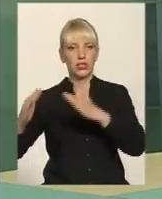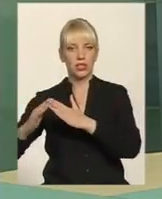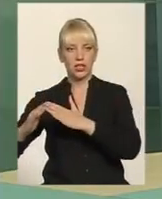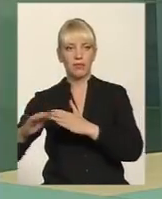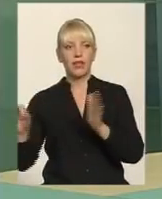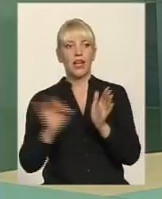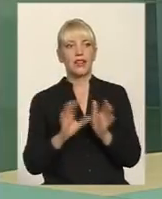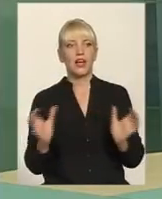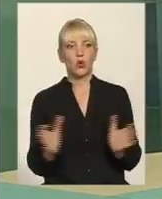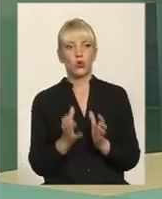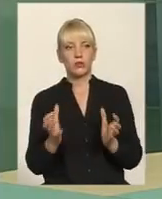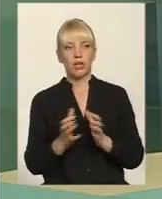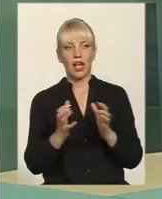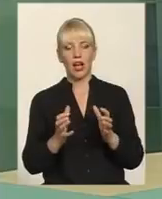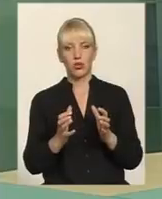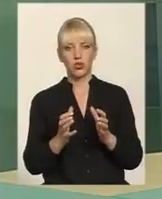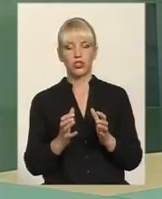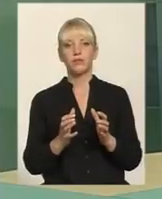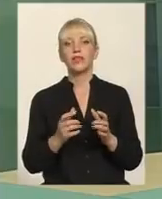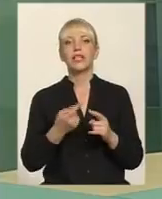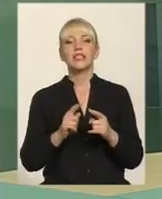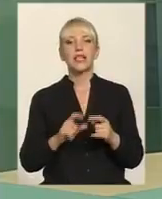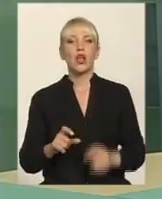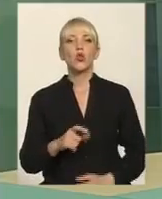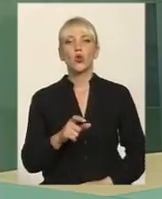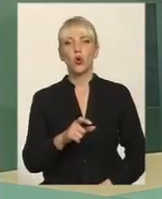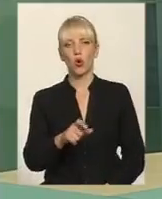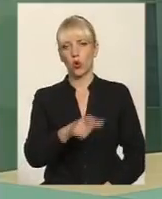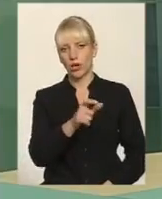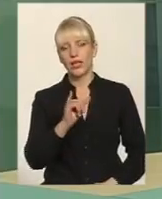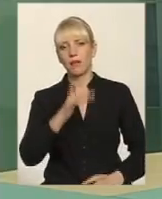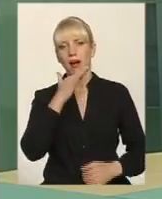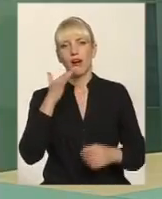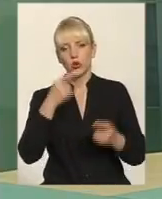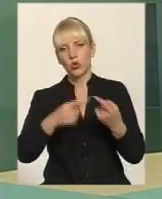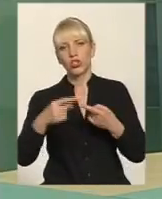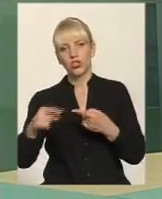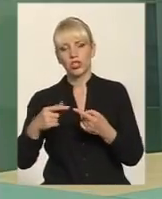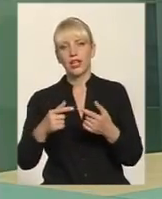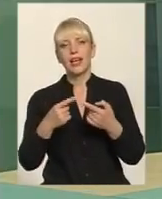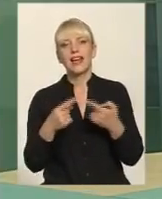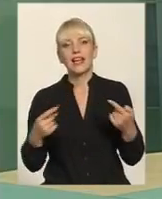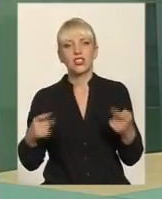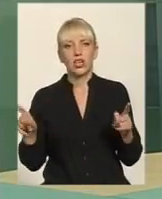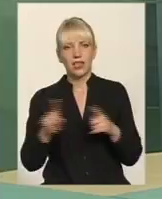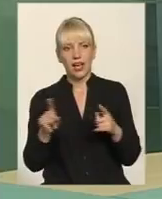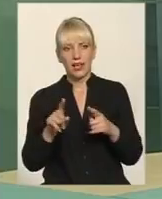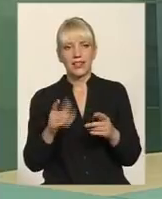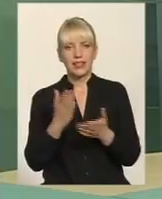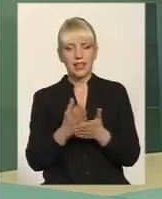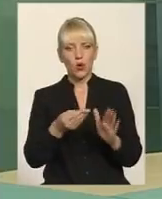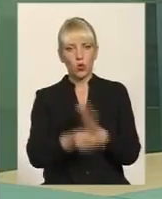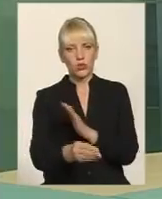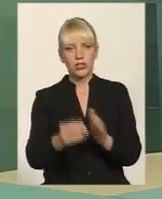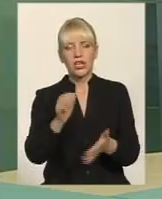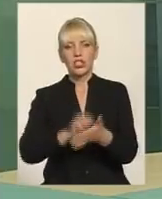це енергозберігаючі, це дороги, це багато-багато інших важливих речей, які зазнають певного утиску через